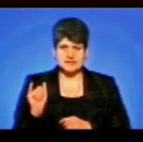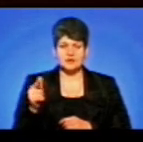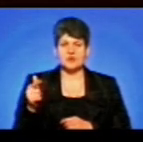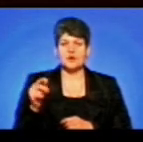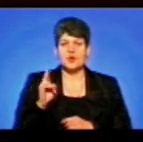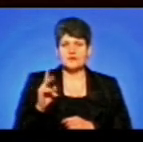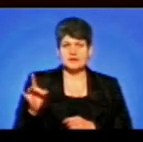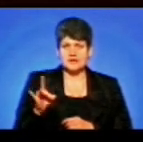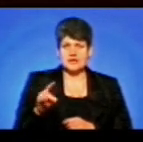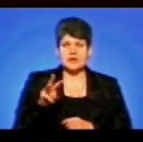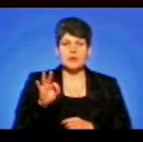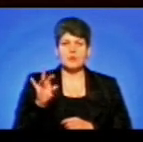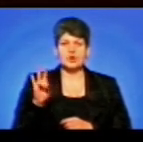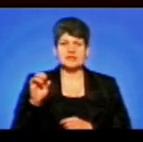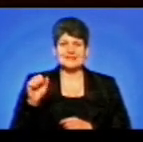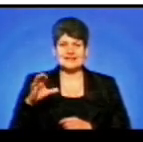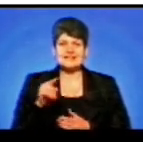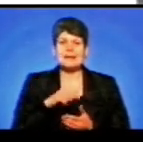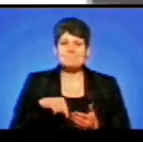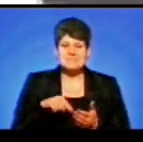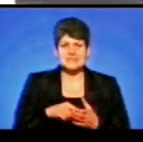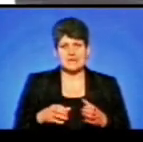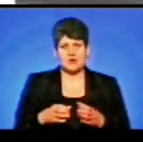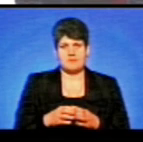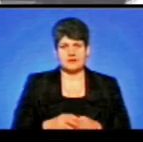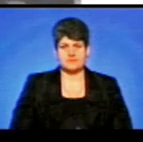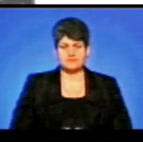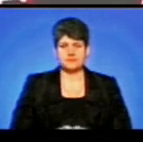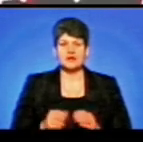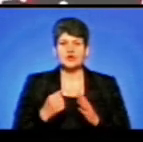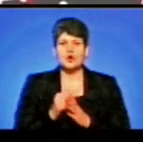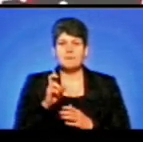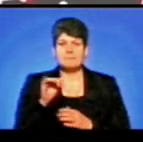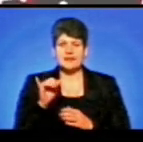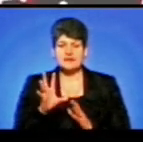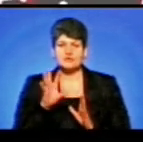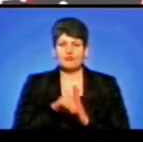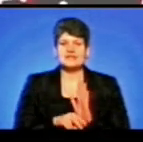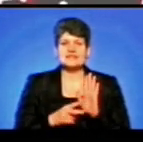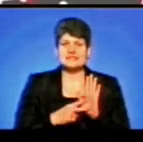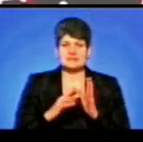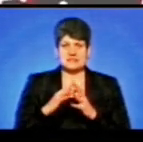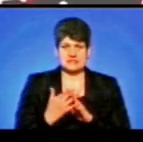та у Монастириській міській громаді. До Білецької громади входять сім сіл.